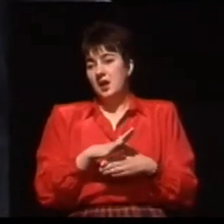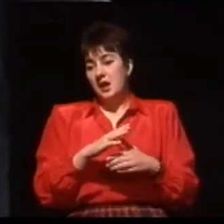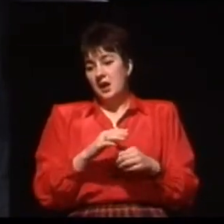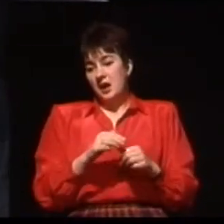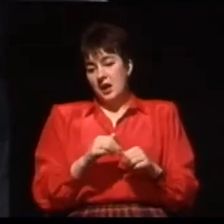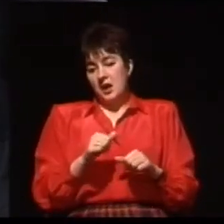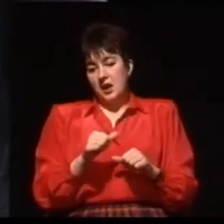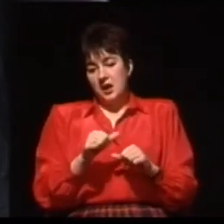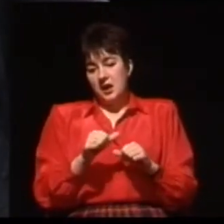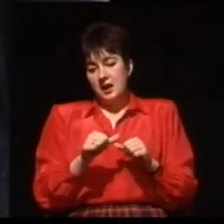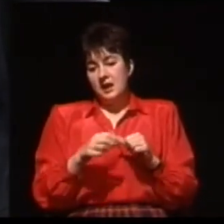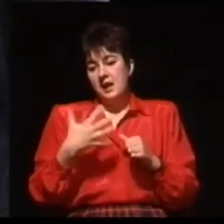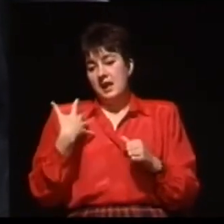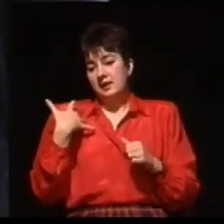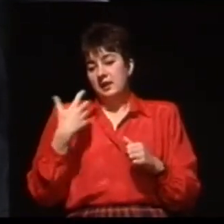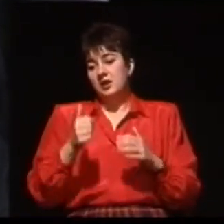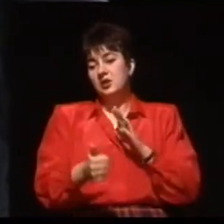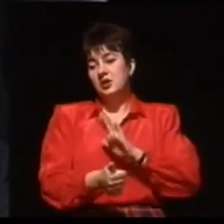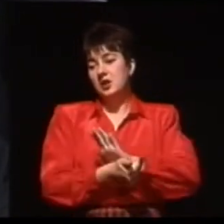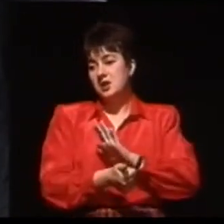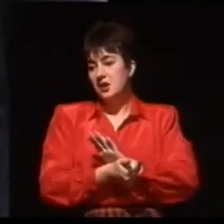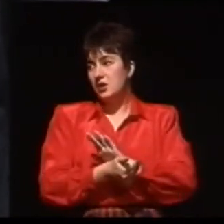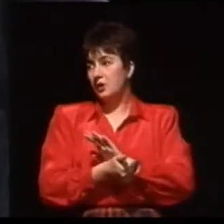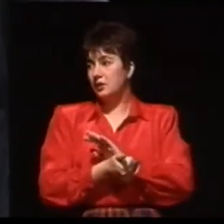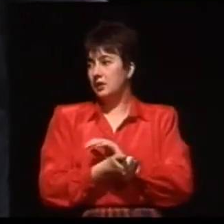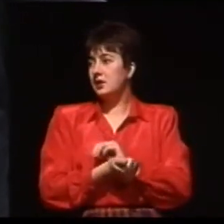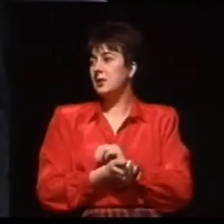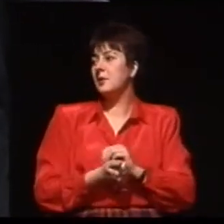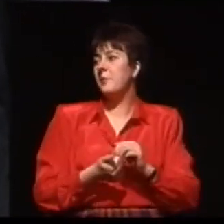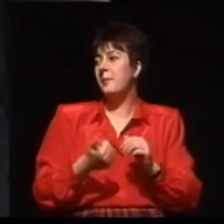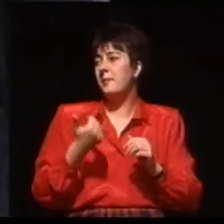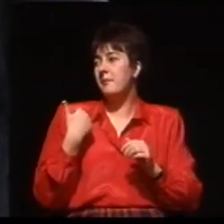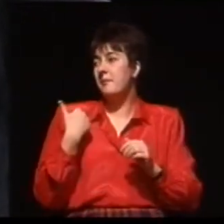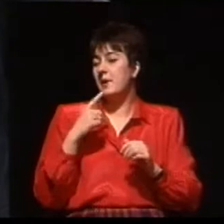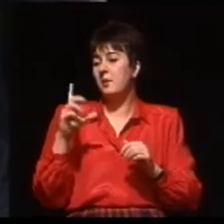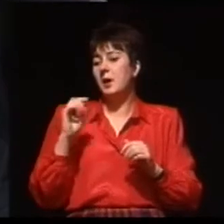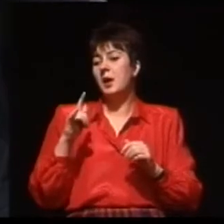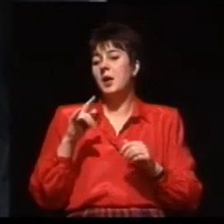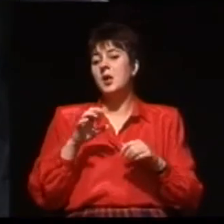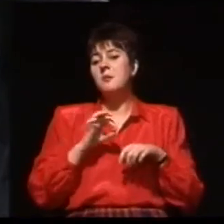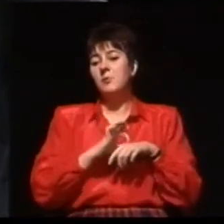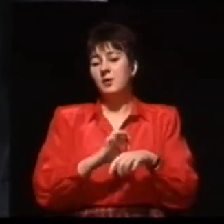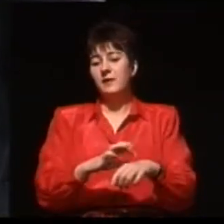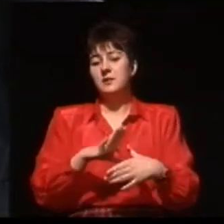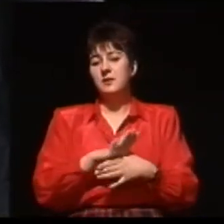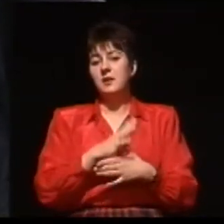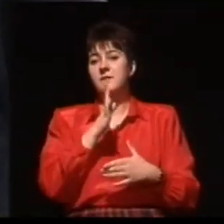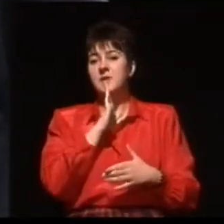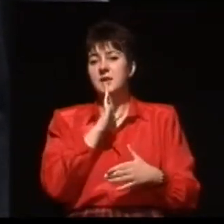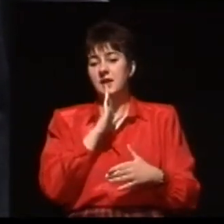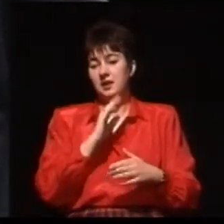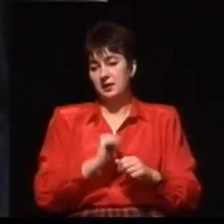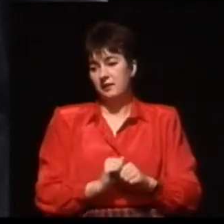dysponujący zespołem ludzi, inżynierów, techników i niemałymi pieniędzmi